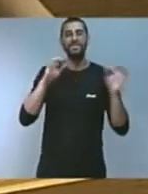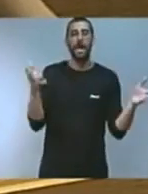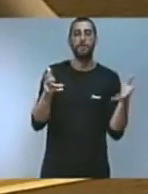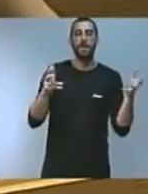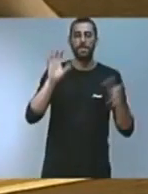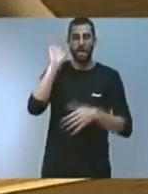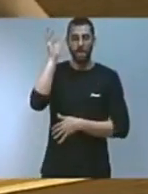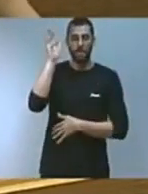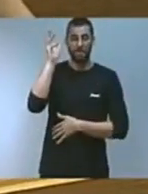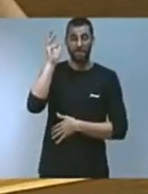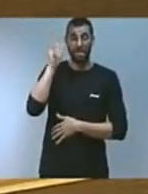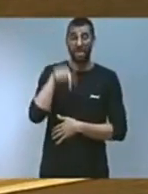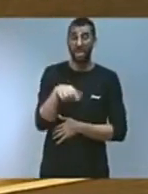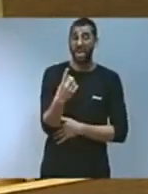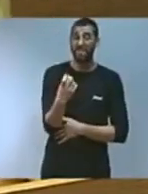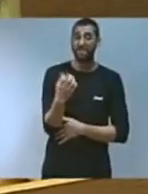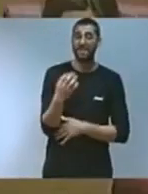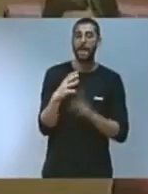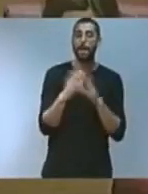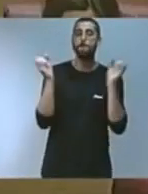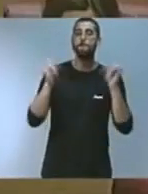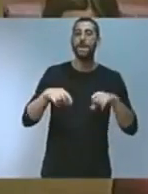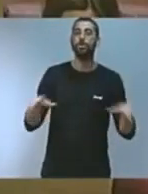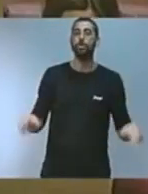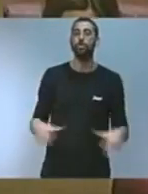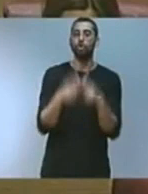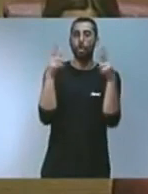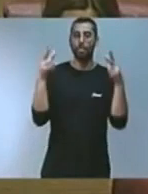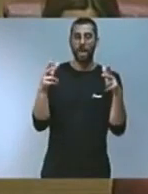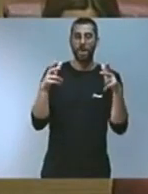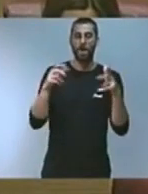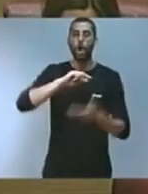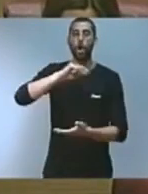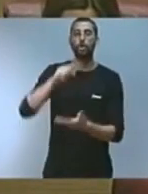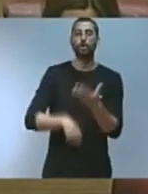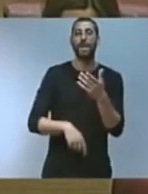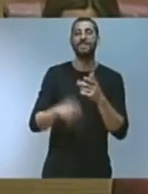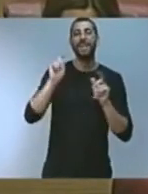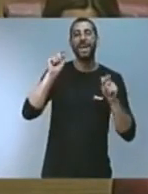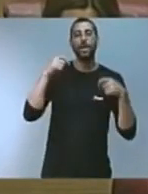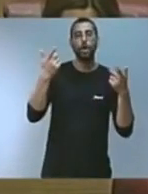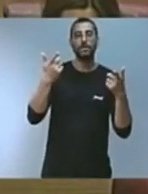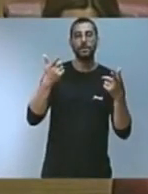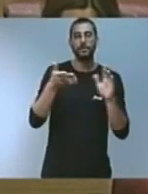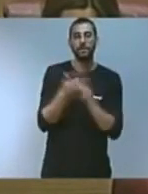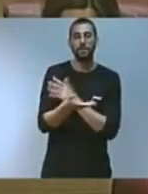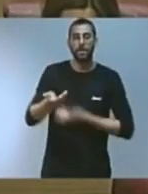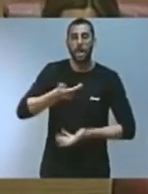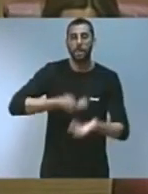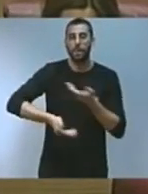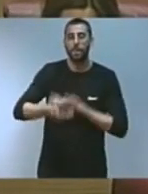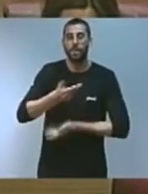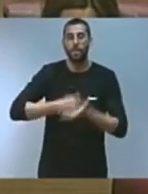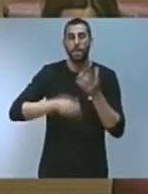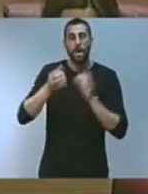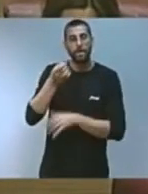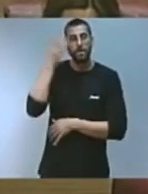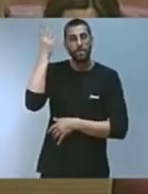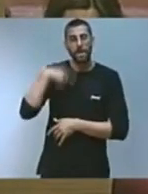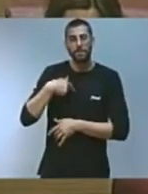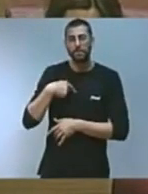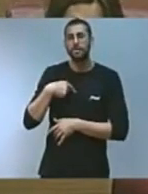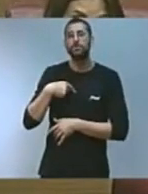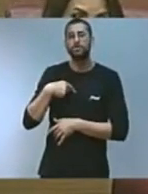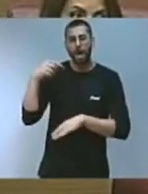requerirà d'un gran pacte social, d'un contracte ecològic que generi sinergies e iniciatives majors on es projecten